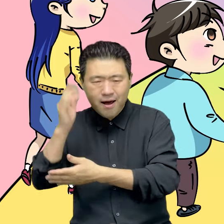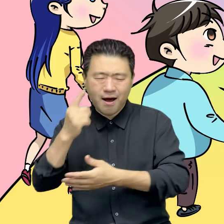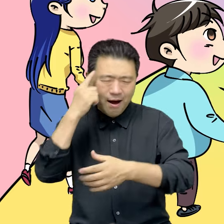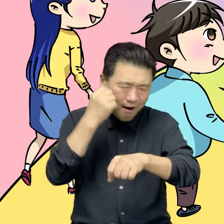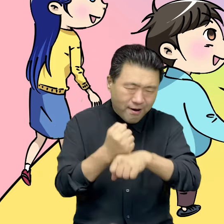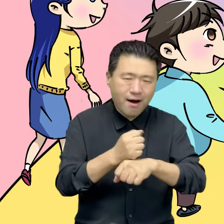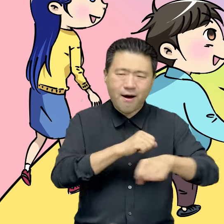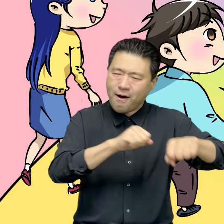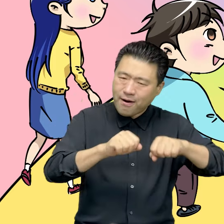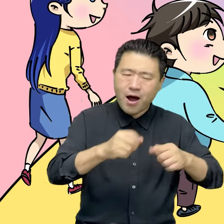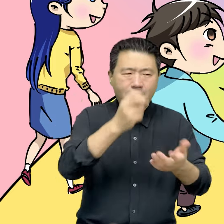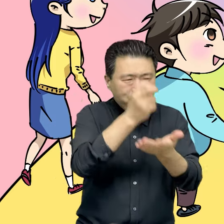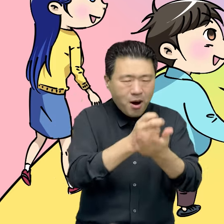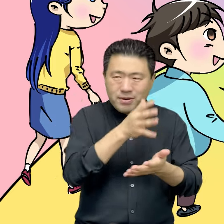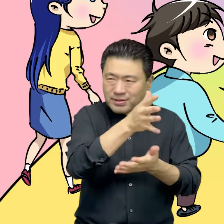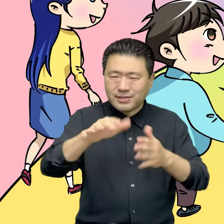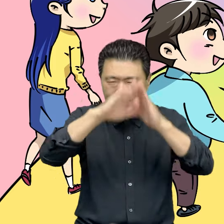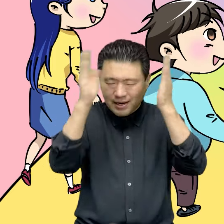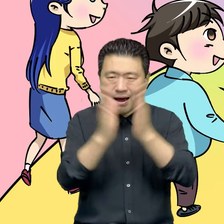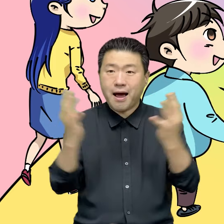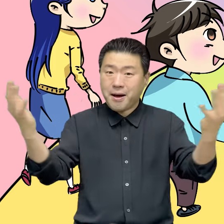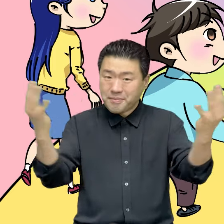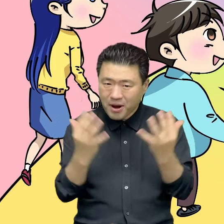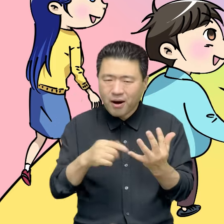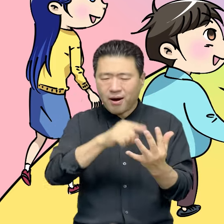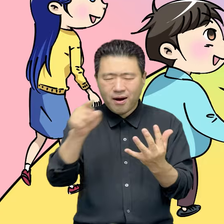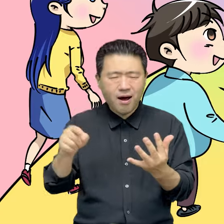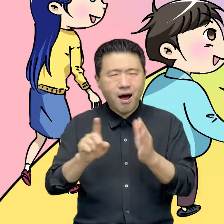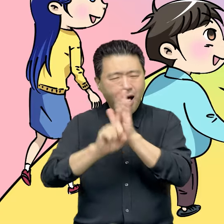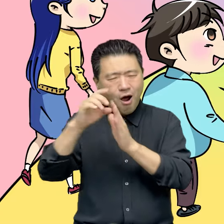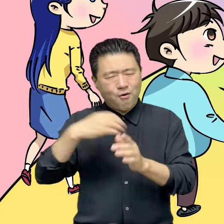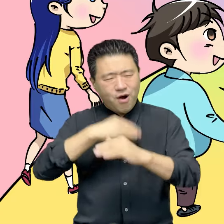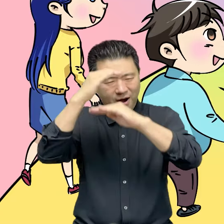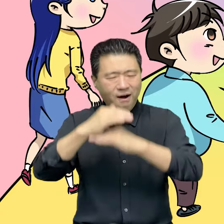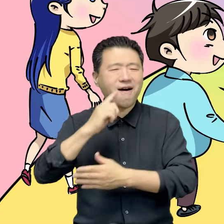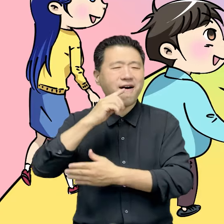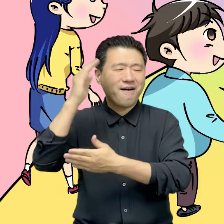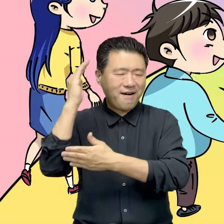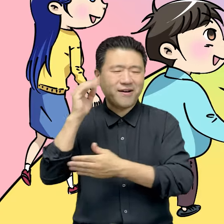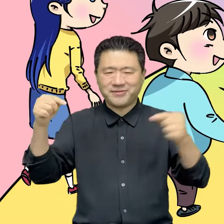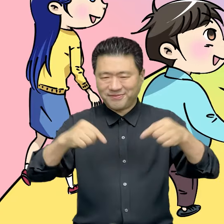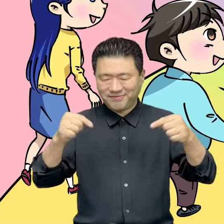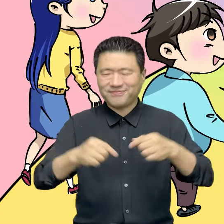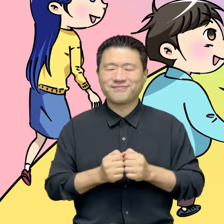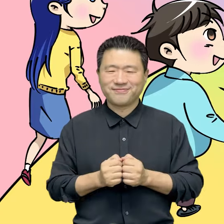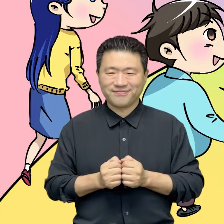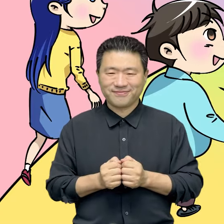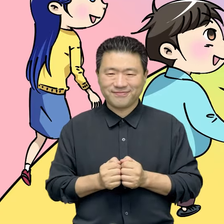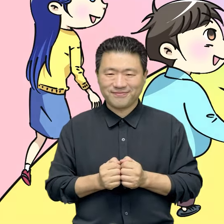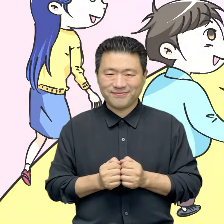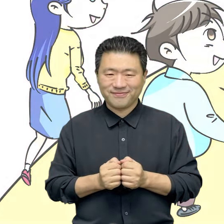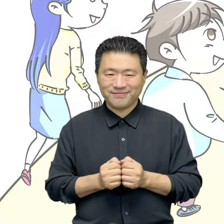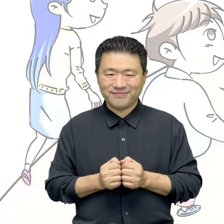언론인 연구자, 활동가와 법률가가 함께 모여 기후 위기에 대해 이야기합니다.